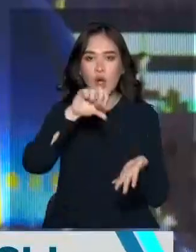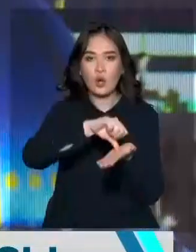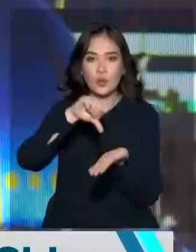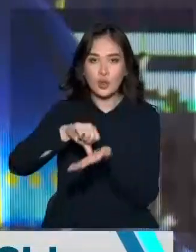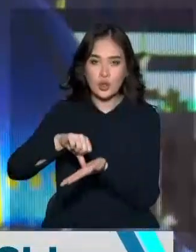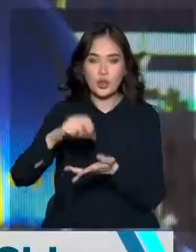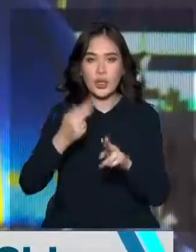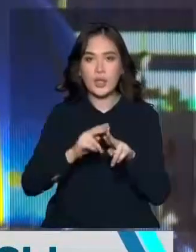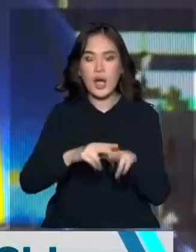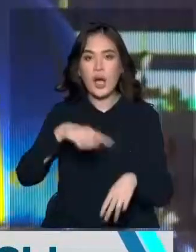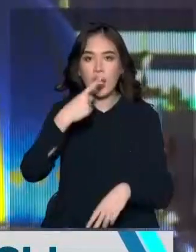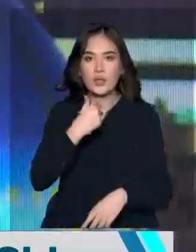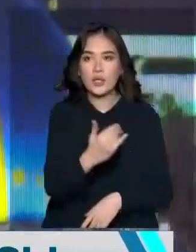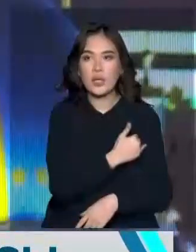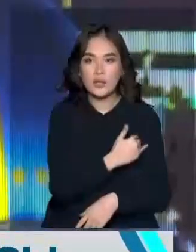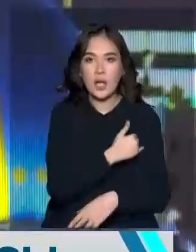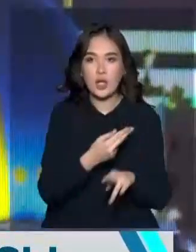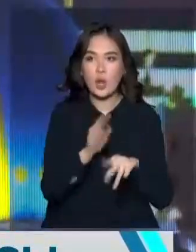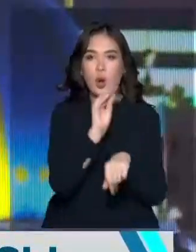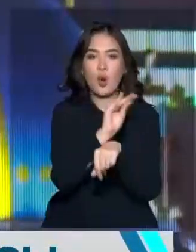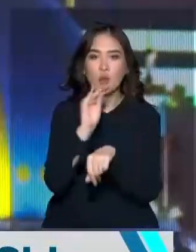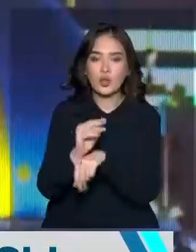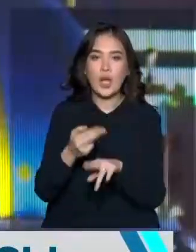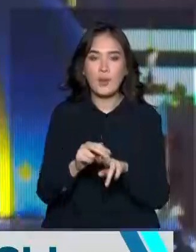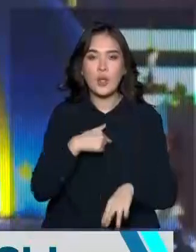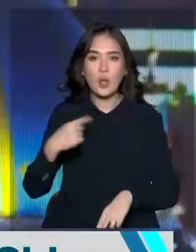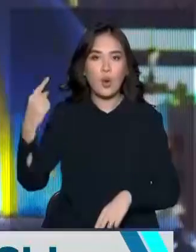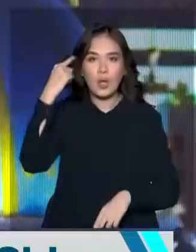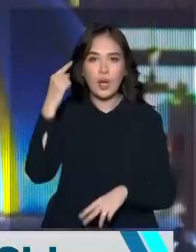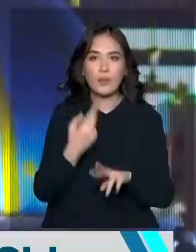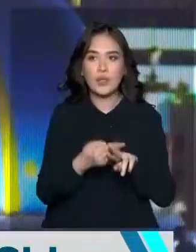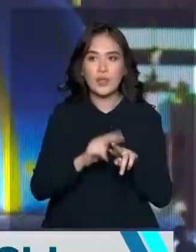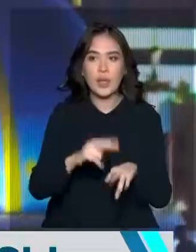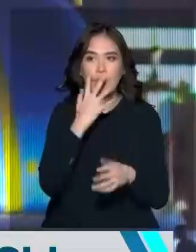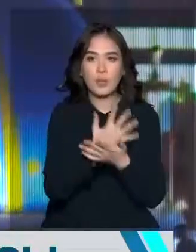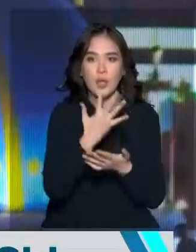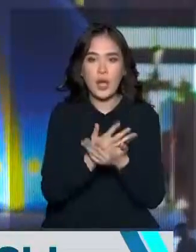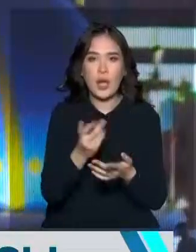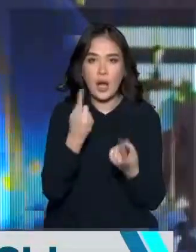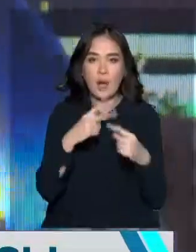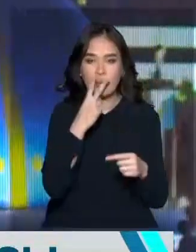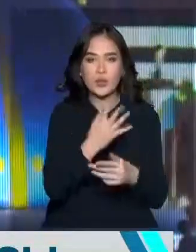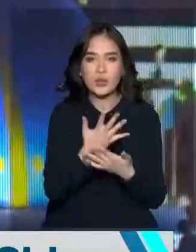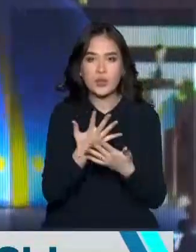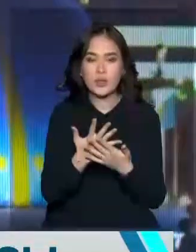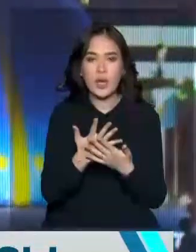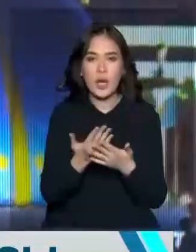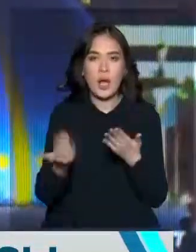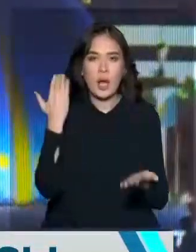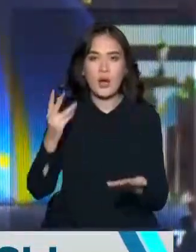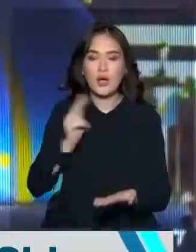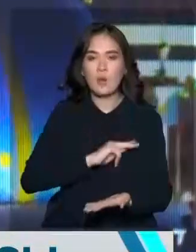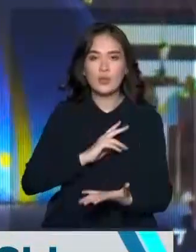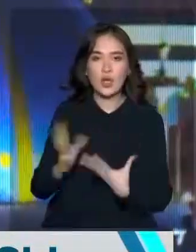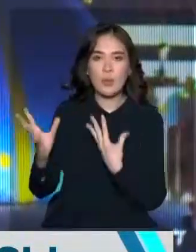дәлі ұстады айты атында қосатын дөлес бар деп мен ойлейм. Енді, бұлай қарауытсыңыз, өзімнің бұрынға әріптестерім. Бізден